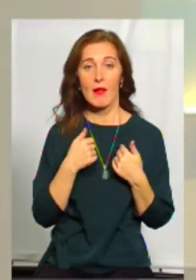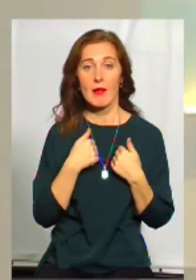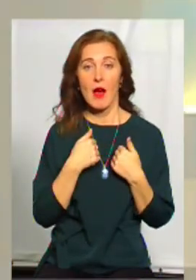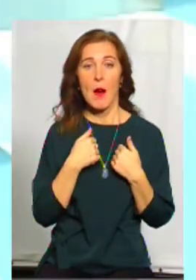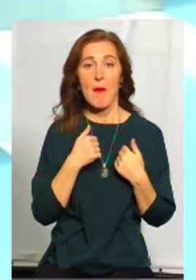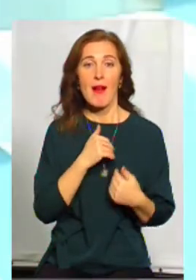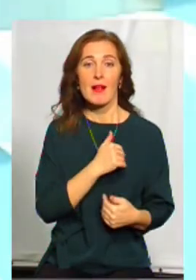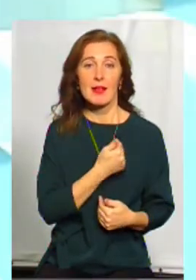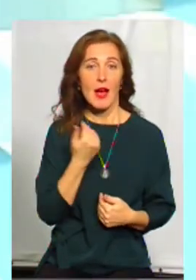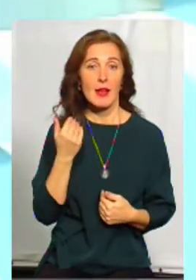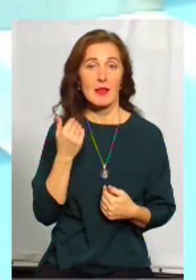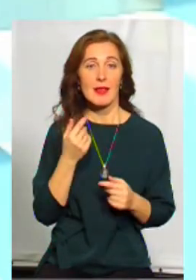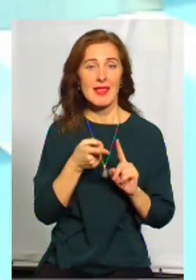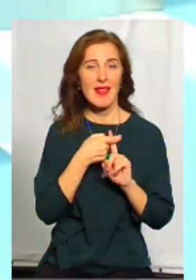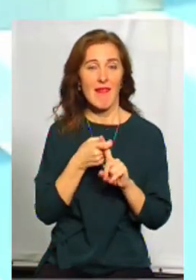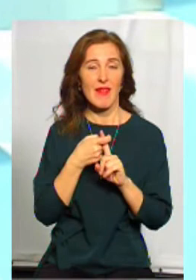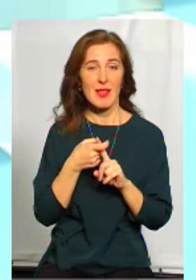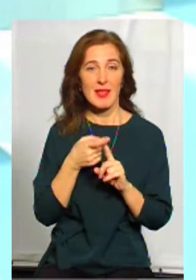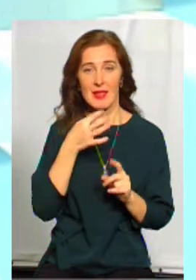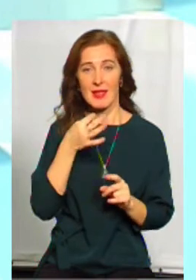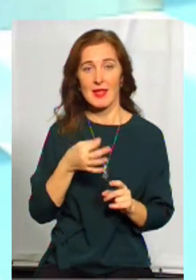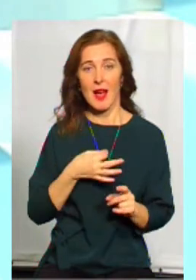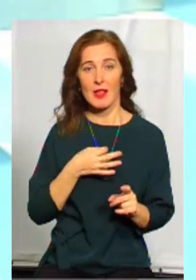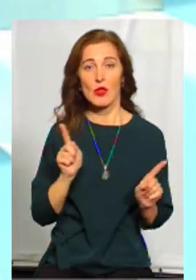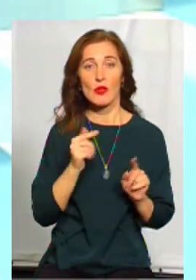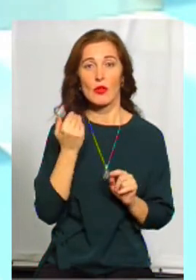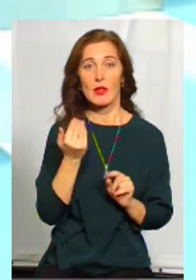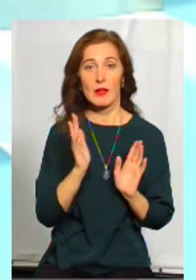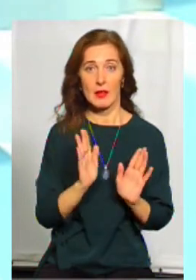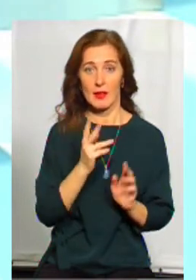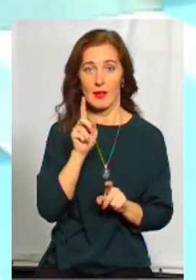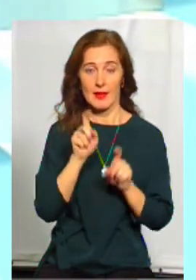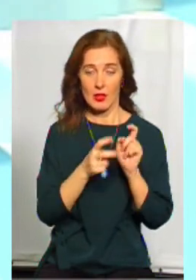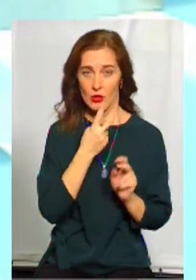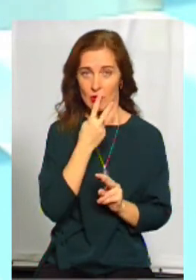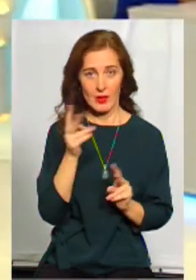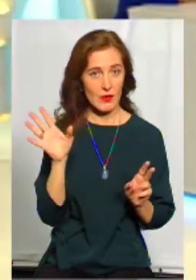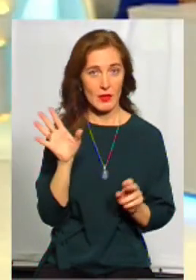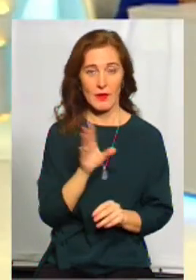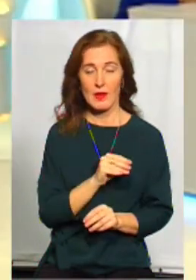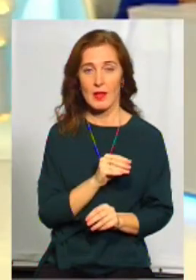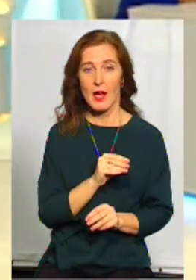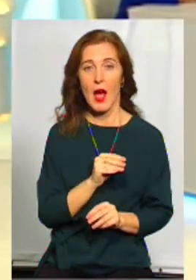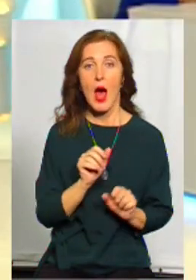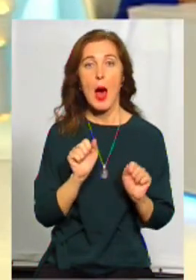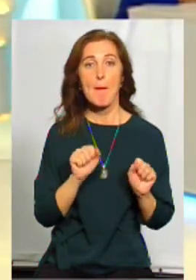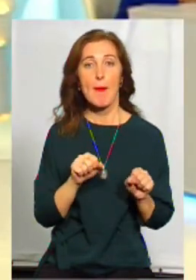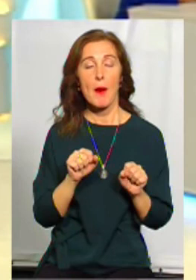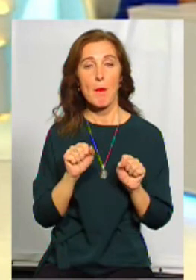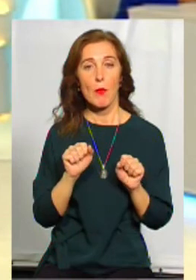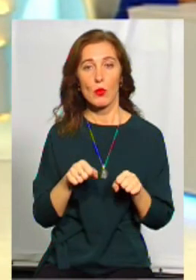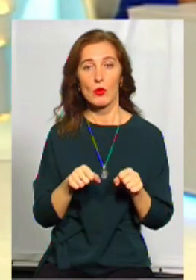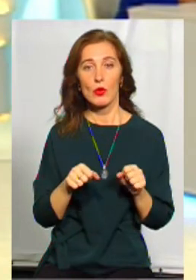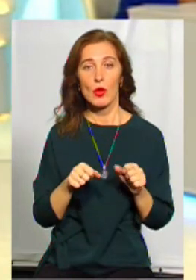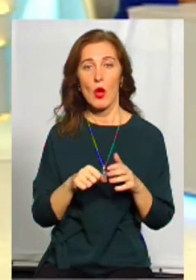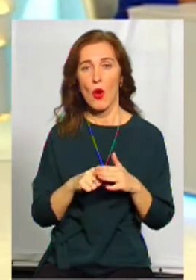хочуть нав'язати, знаєте, самовар, ти тільки сидиш, дивишся і все. І, мабуть, основне. Маємо